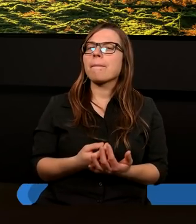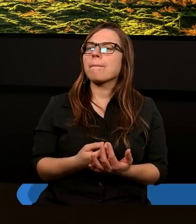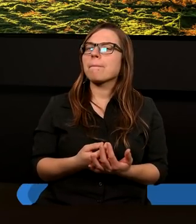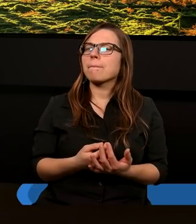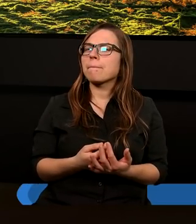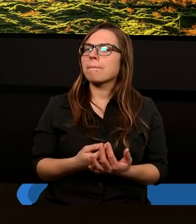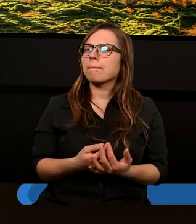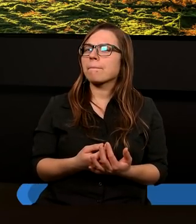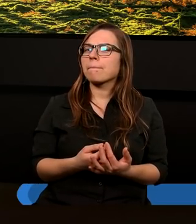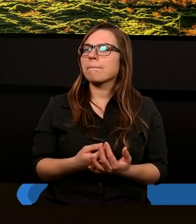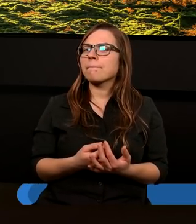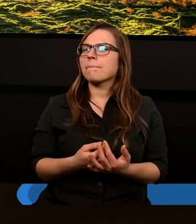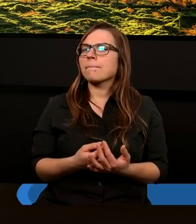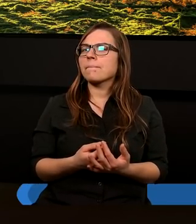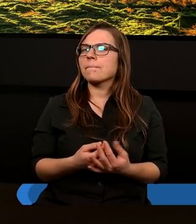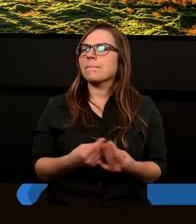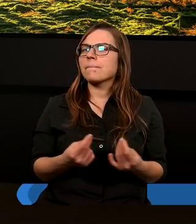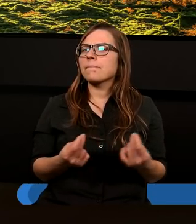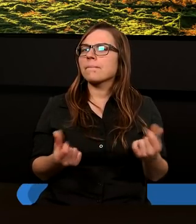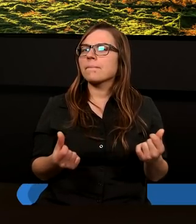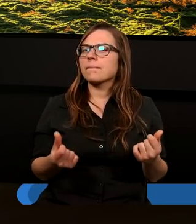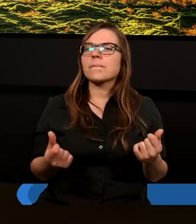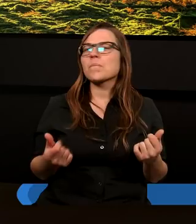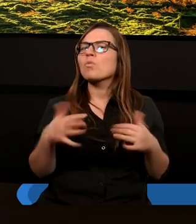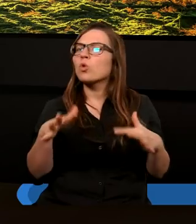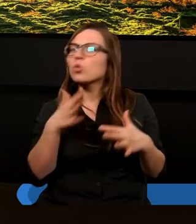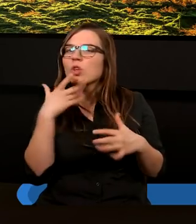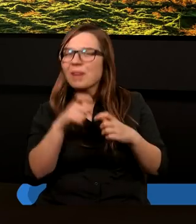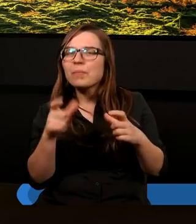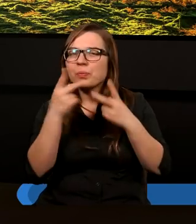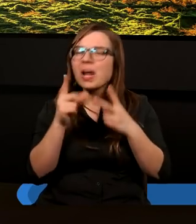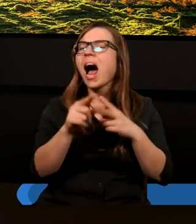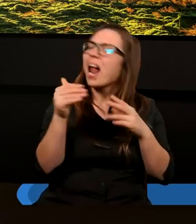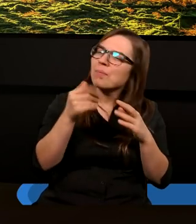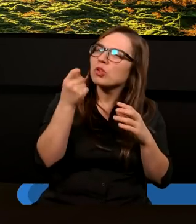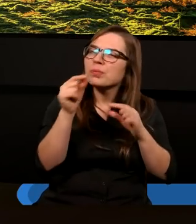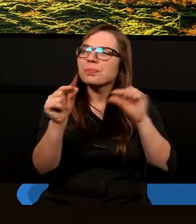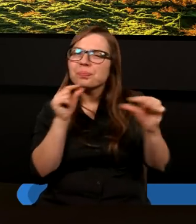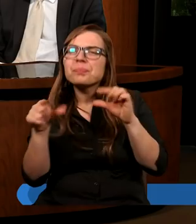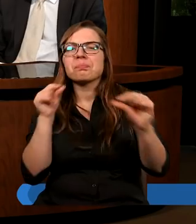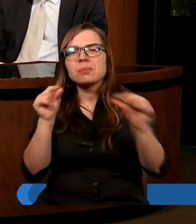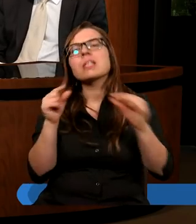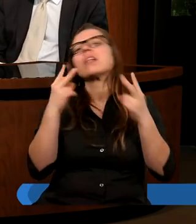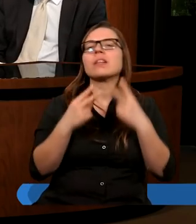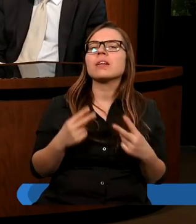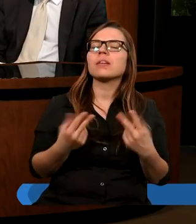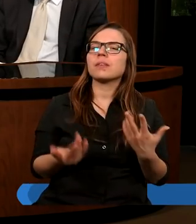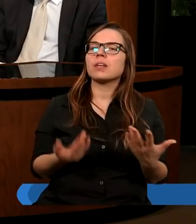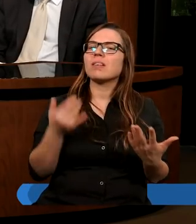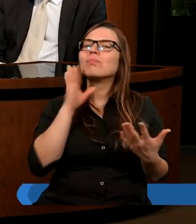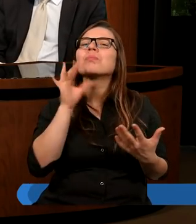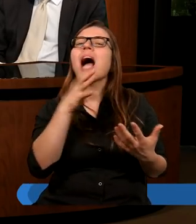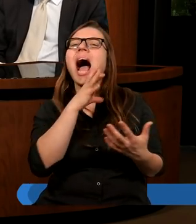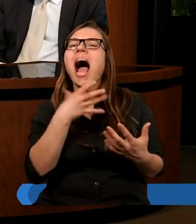przynajmniej może nie będziemy już ich czytać, bo nie mamy za wiele czasu, ale omówimy je sobie. Jak było z